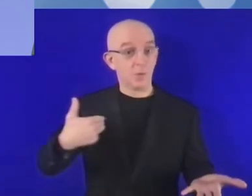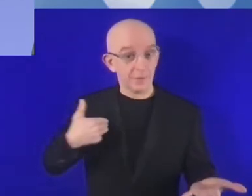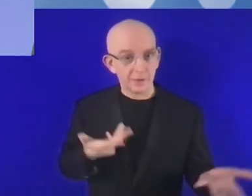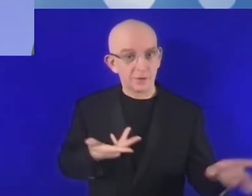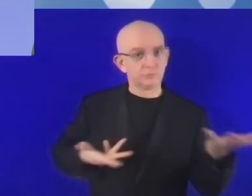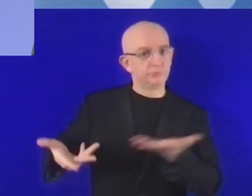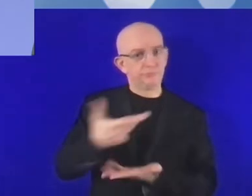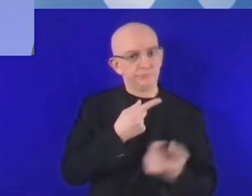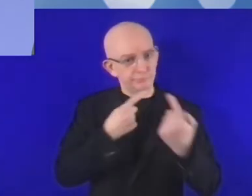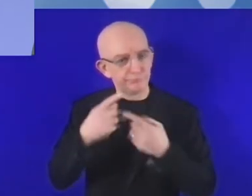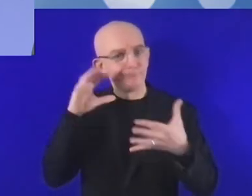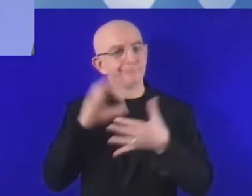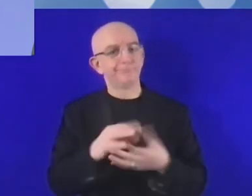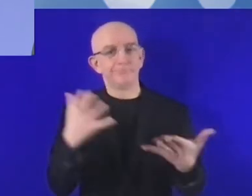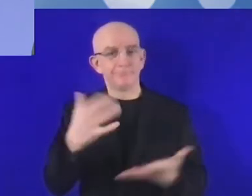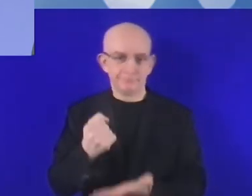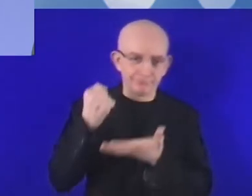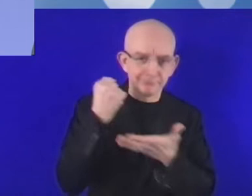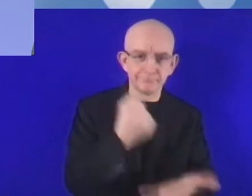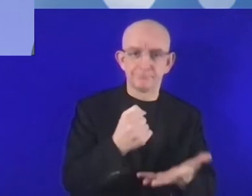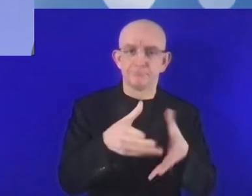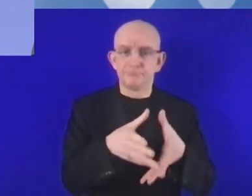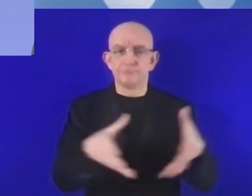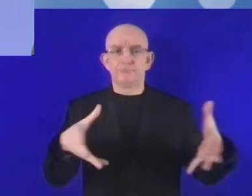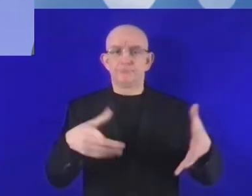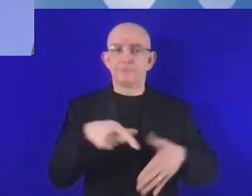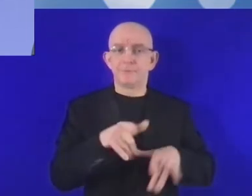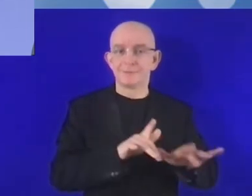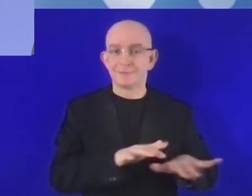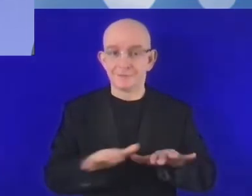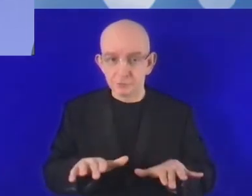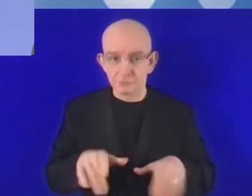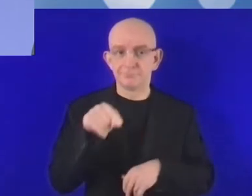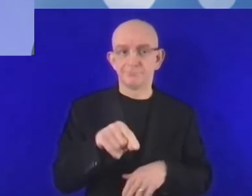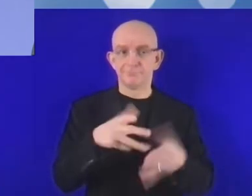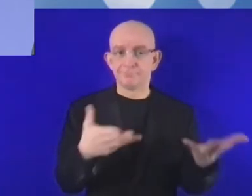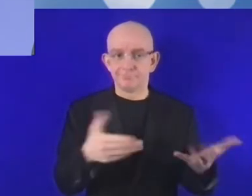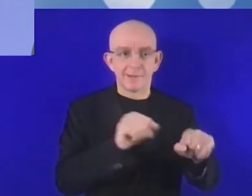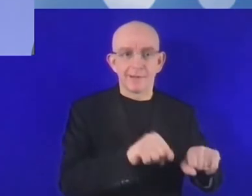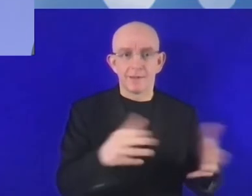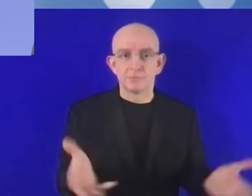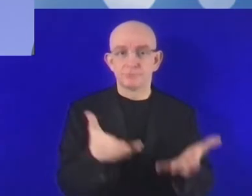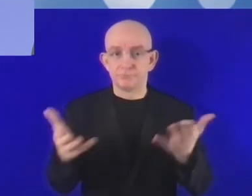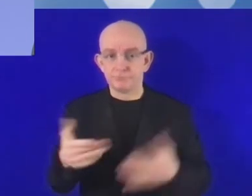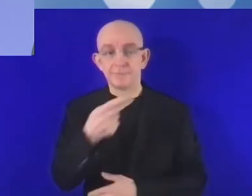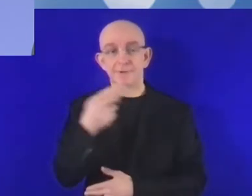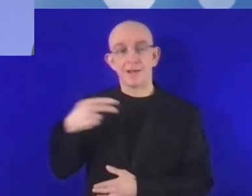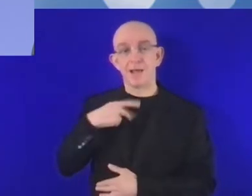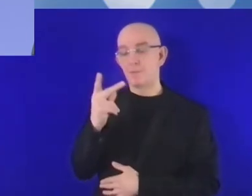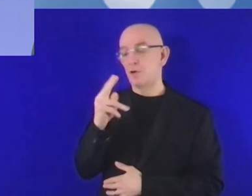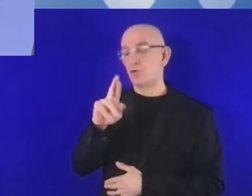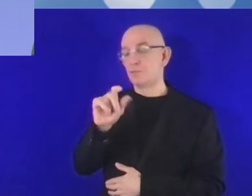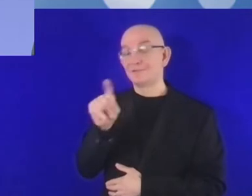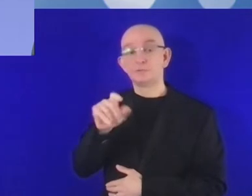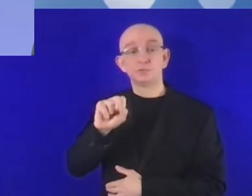technologii cyfrowych oraz budowania zdolności w obszarze cyfryzacji. To jest pierwszy raz, kiedy